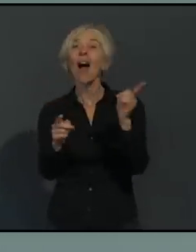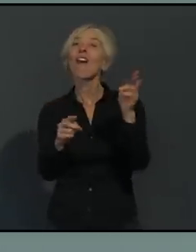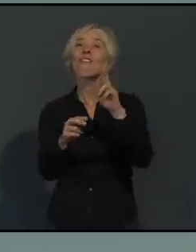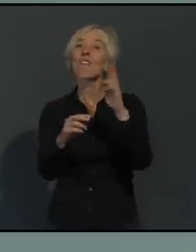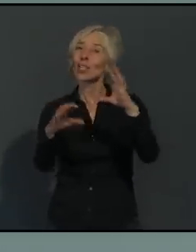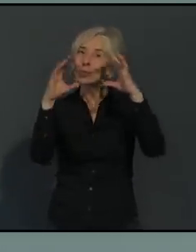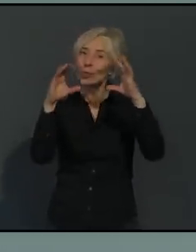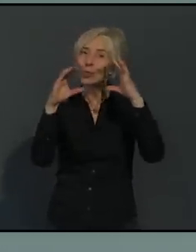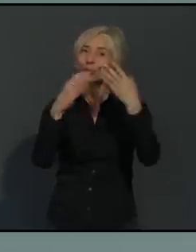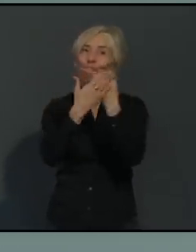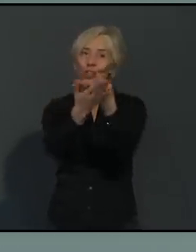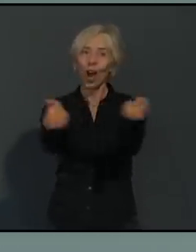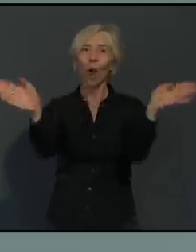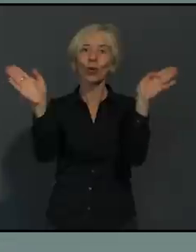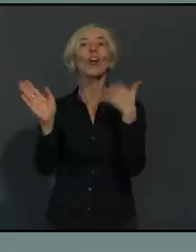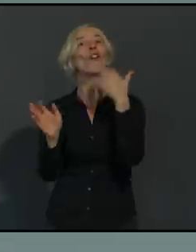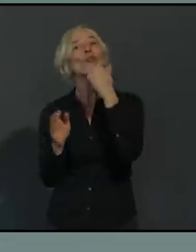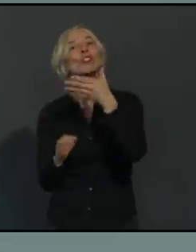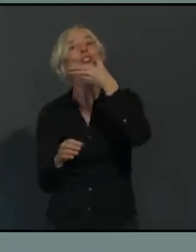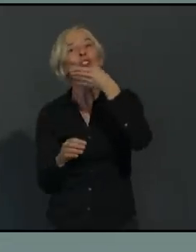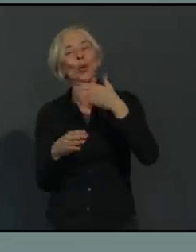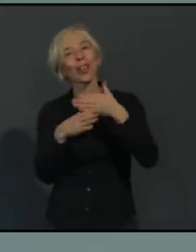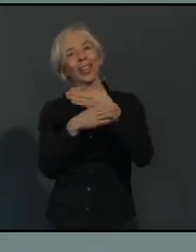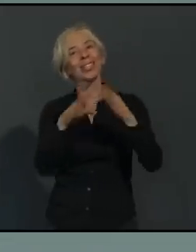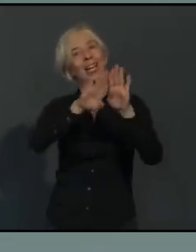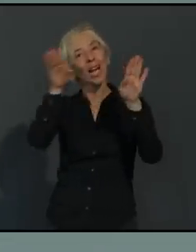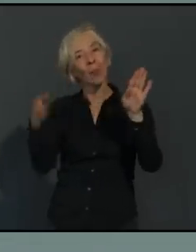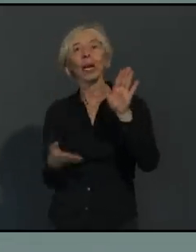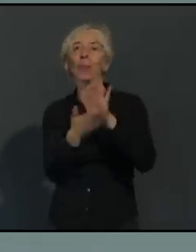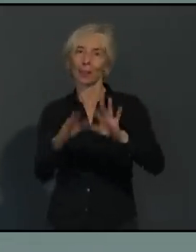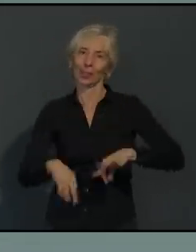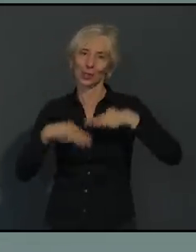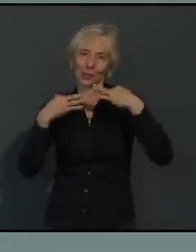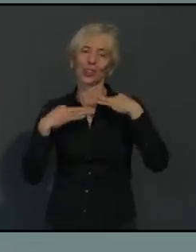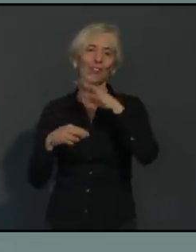zugeschaut haben. Haben Sie noch einen schönen Dienstag. Bleiben Sie gesund. Herzlichen Dank.